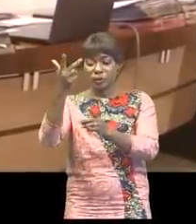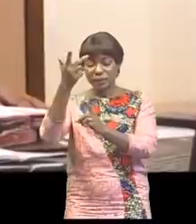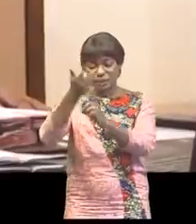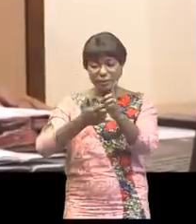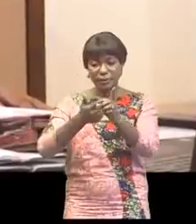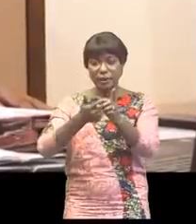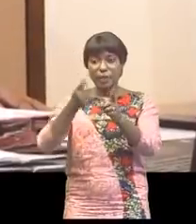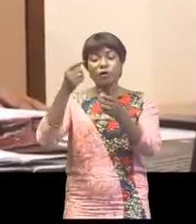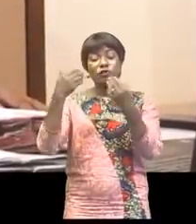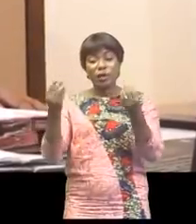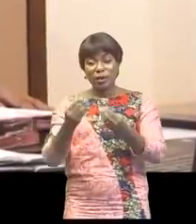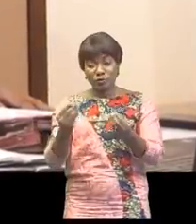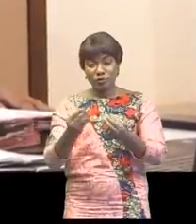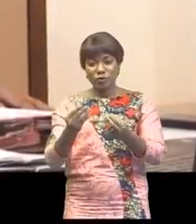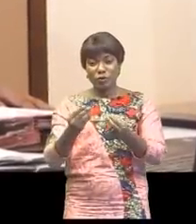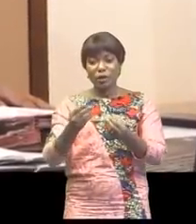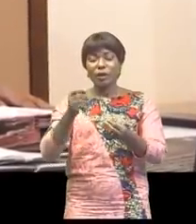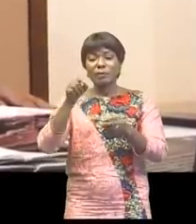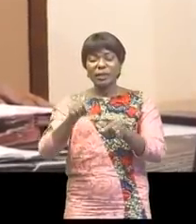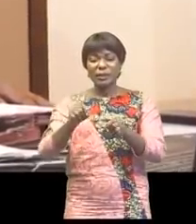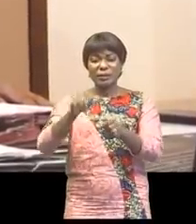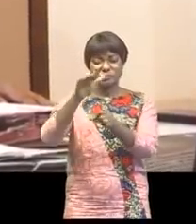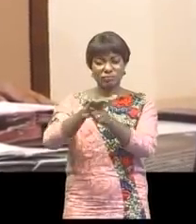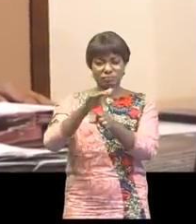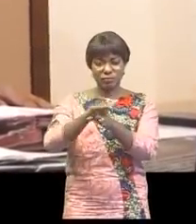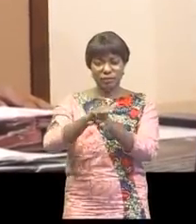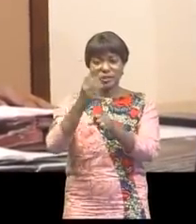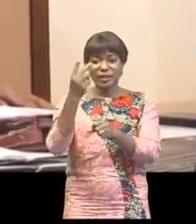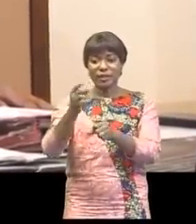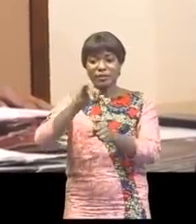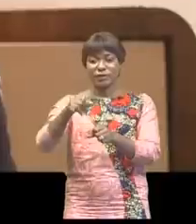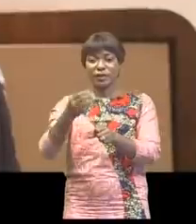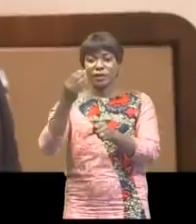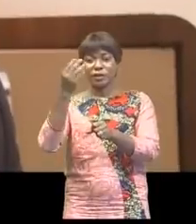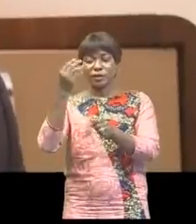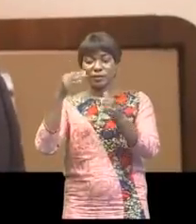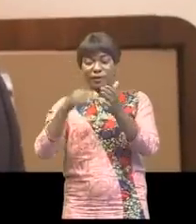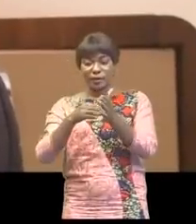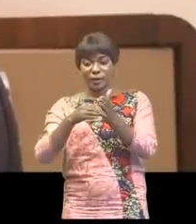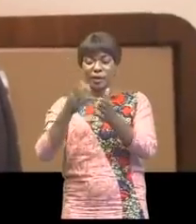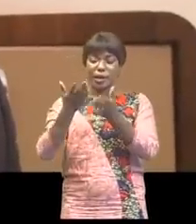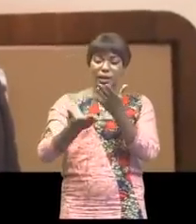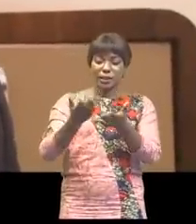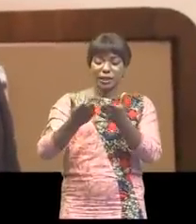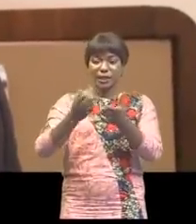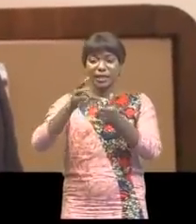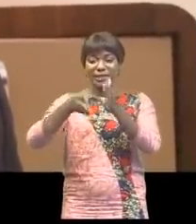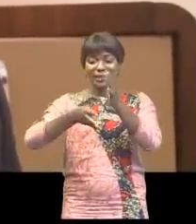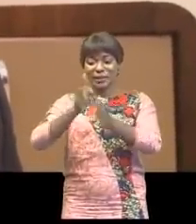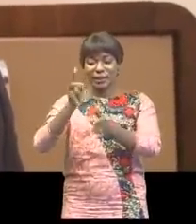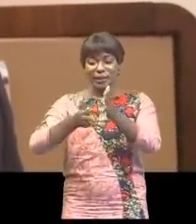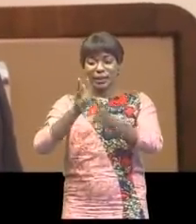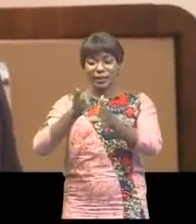qui induit un taux en cumul annuel de 2,98% contre 13,48%